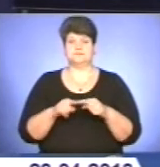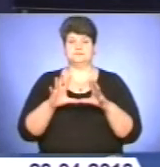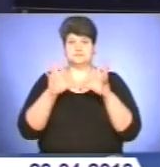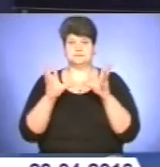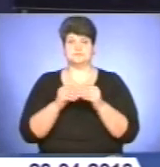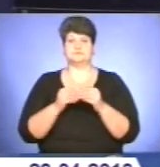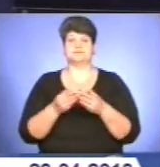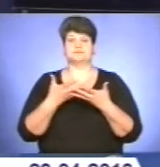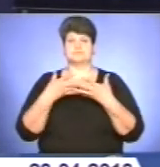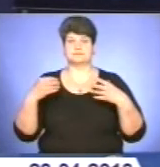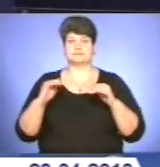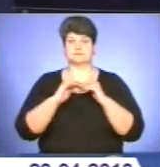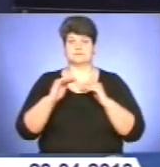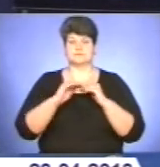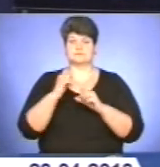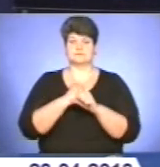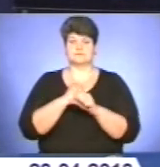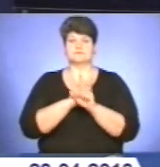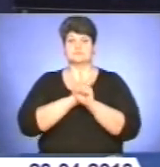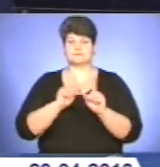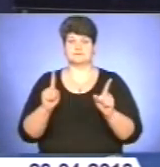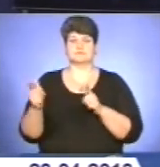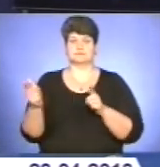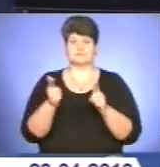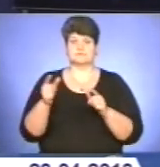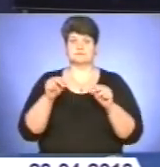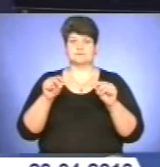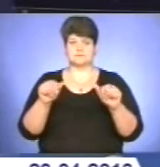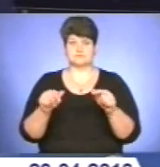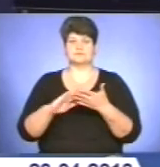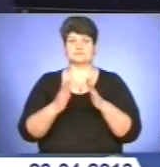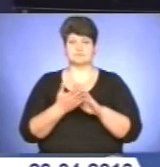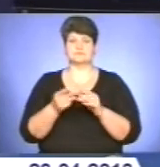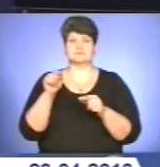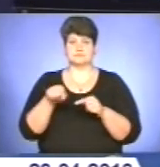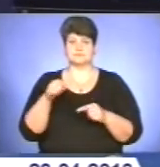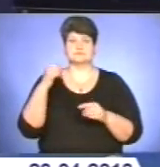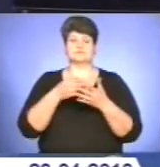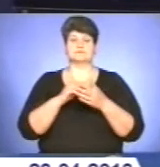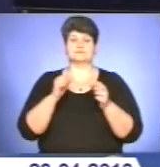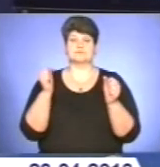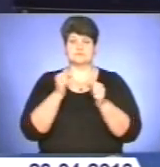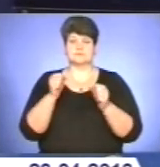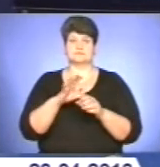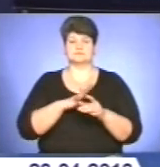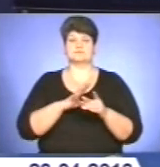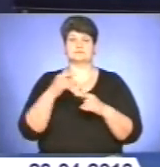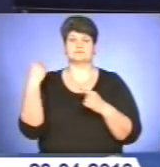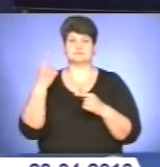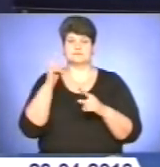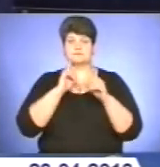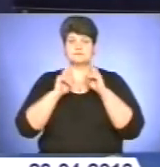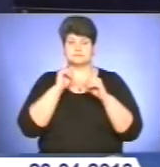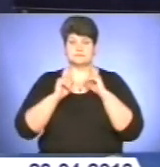робіт і особливості підготовки ґрунту, насіння і посіву ярих культур у мовах цьогорічної весни шлося на обласній нараді-семінарі, що